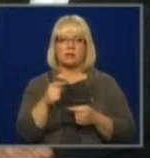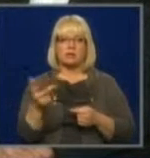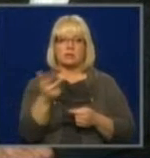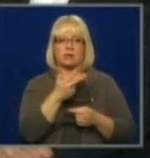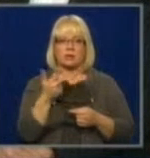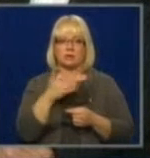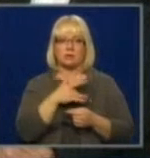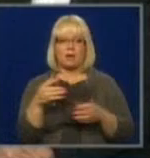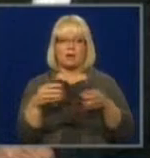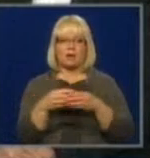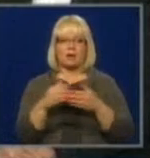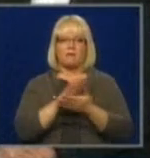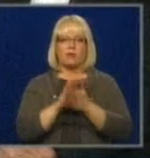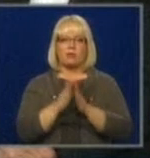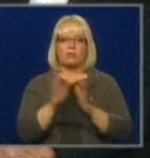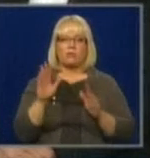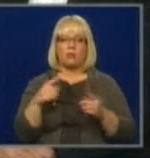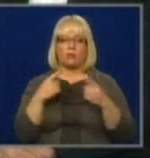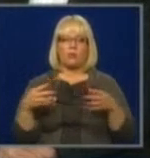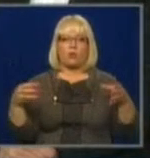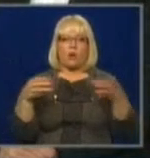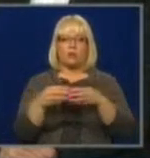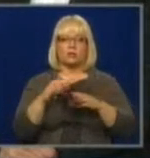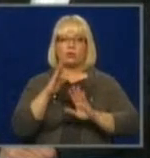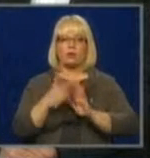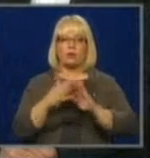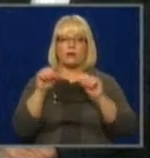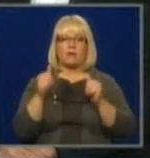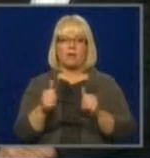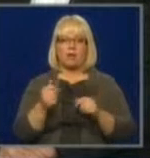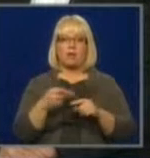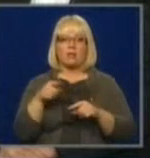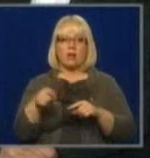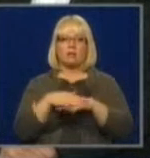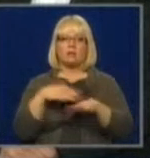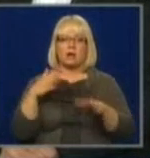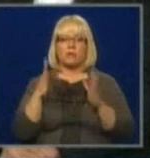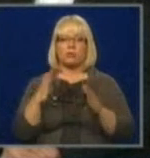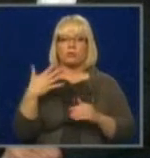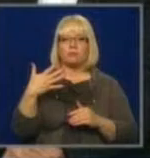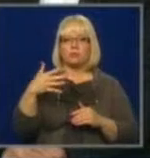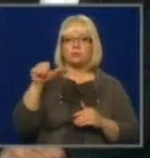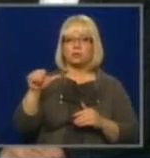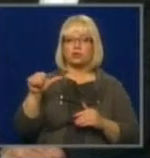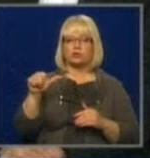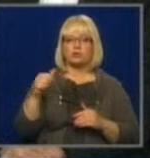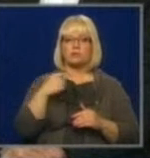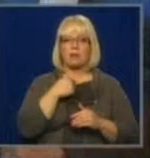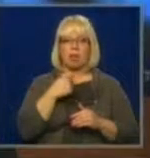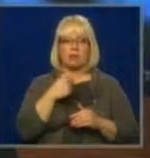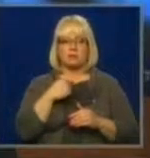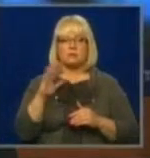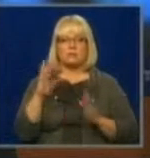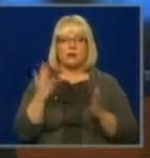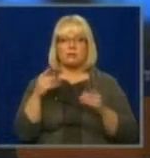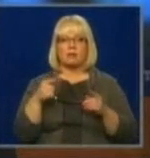partijas vienotos, kuri šodien runāja par koalīcijas kopīgu veidošanu, tad stamsējumā būtu 56 balss. Taču